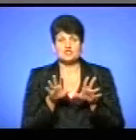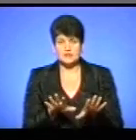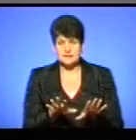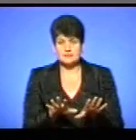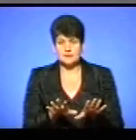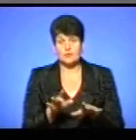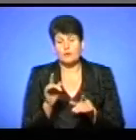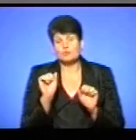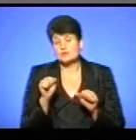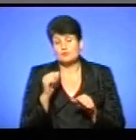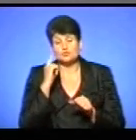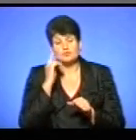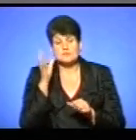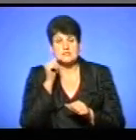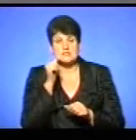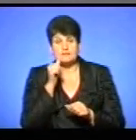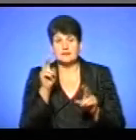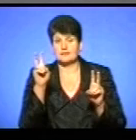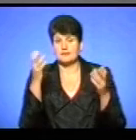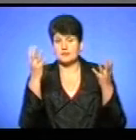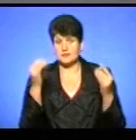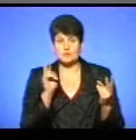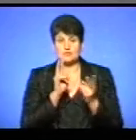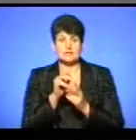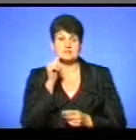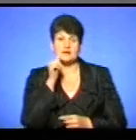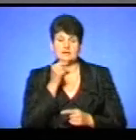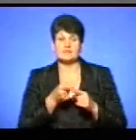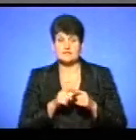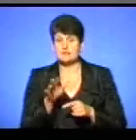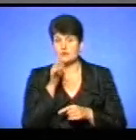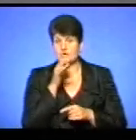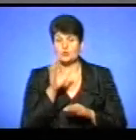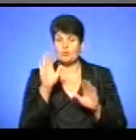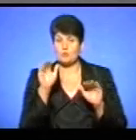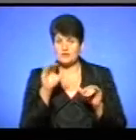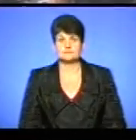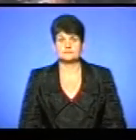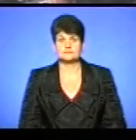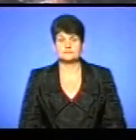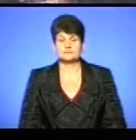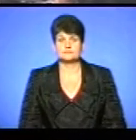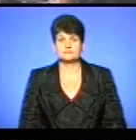Можливо, почуємо їх завтра. Це була програма «Тема дня». Зустрінемося завтра у цій же порі. Кажу вам до побачення і на все добре.